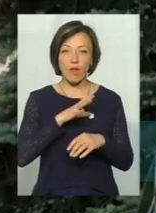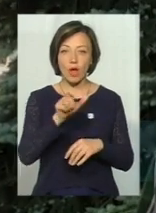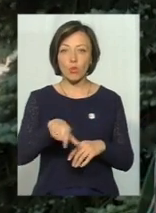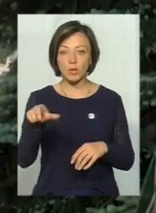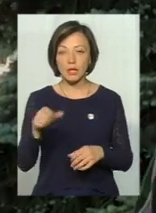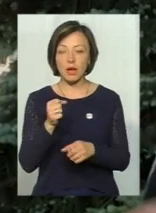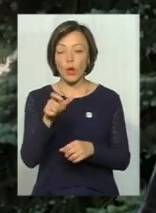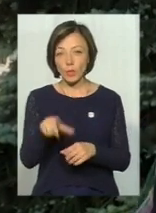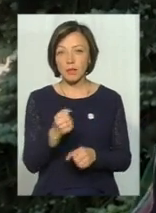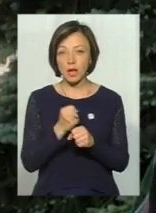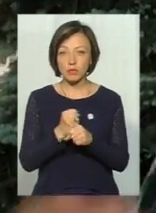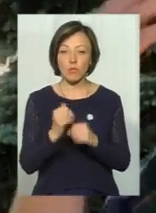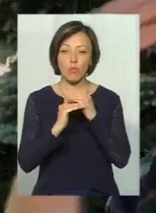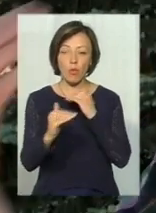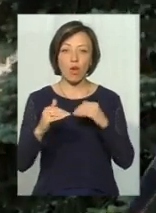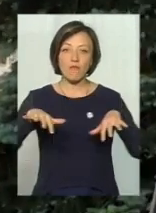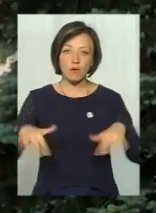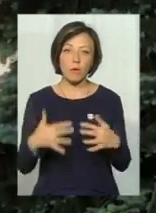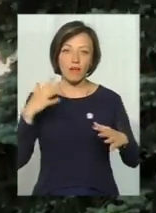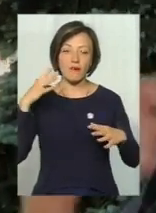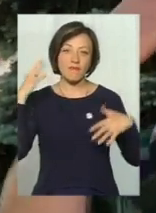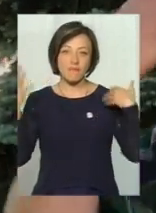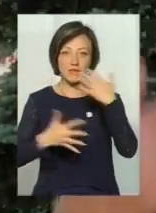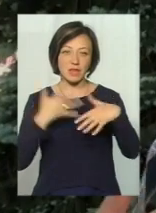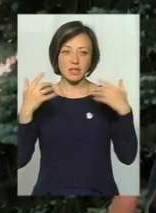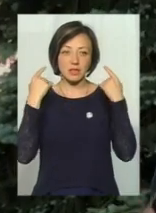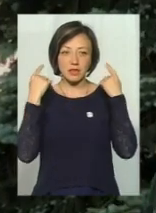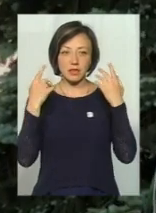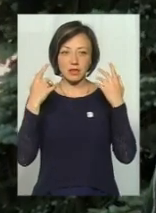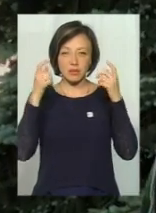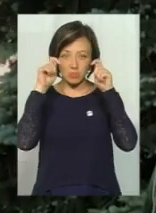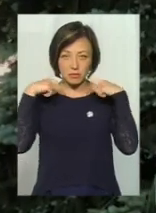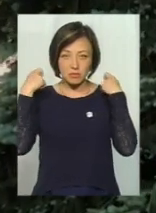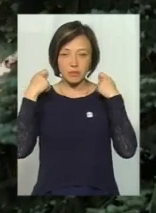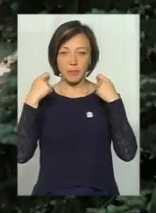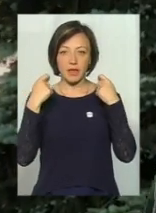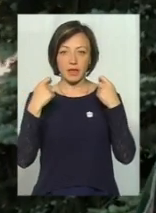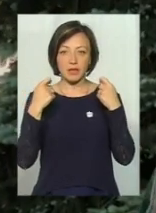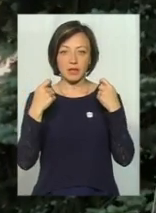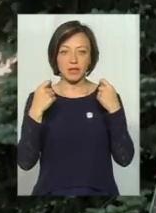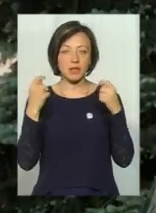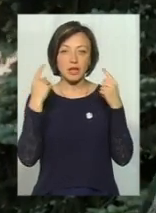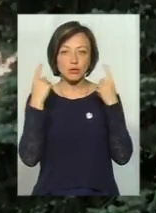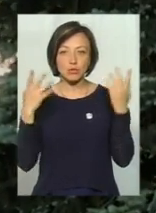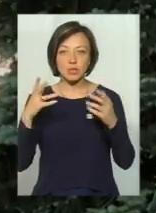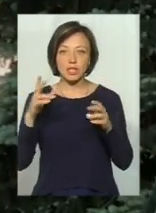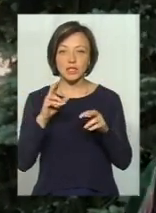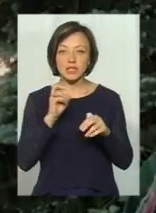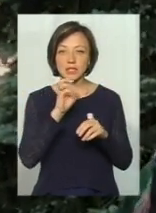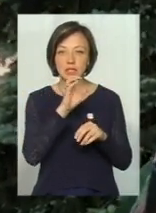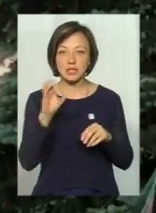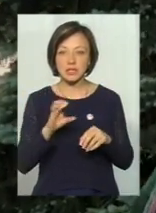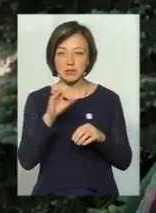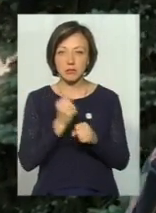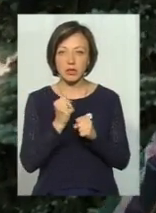працює в полі, втомлена, не чує, вітер задуває, або пов'язка в ухах може не почути, як змія сечить. І